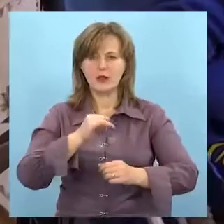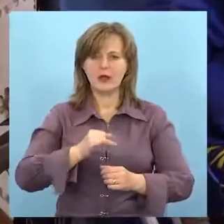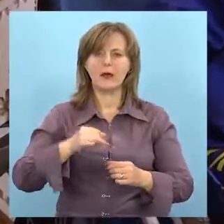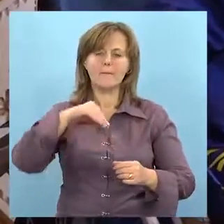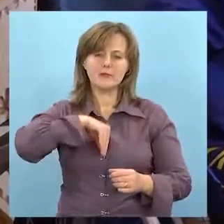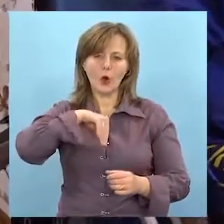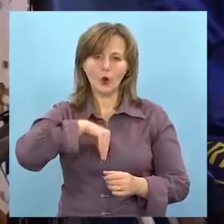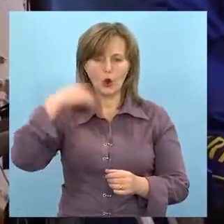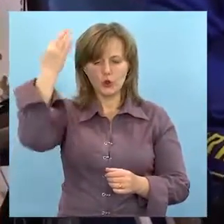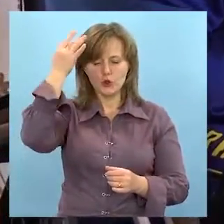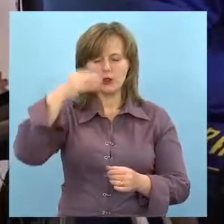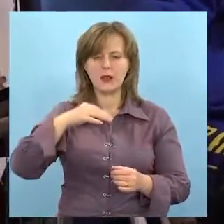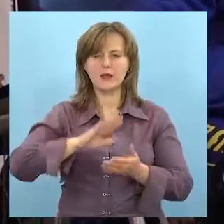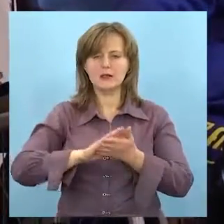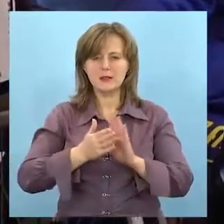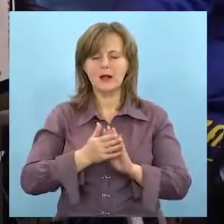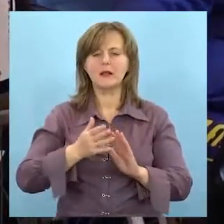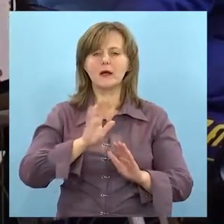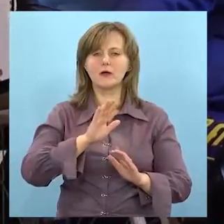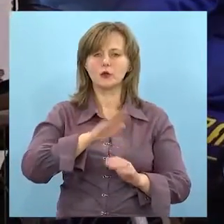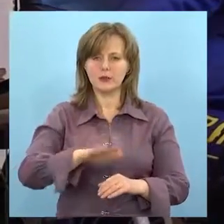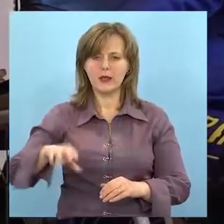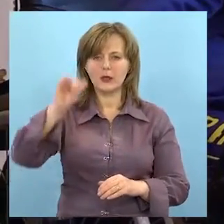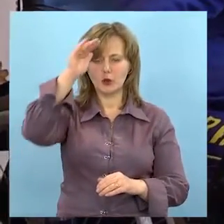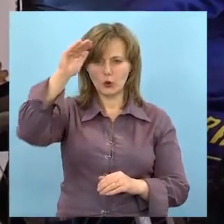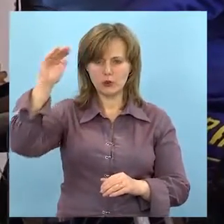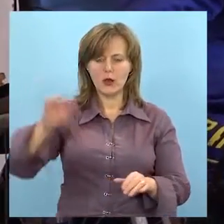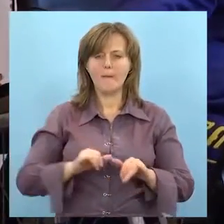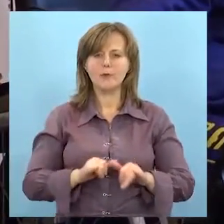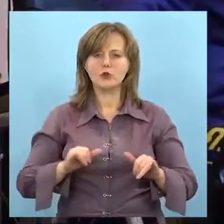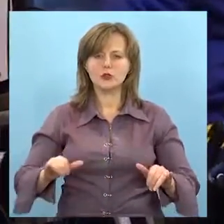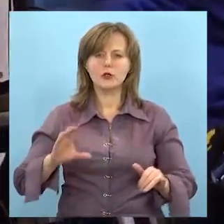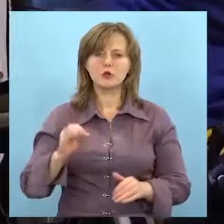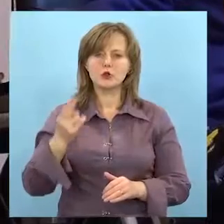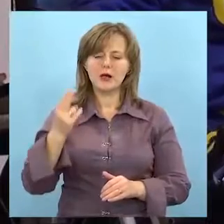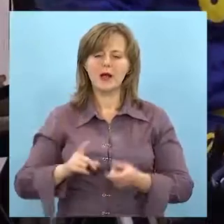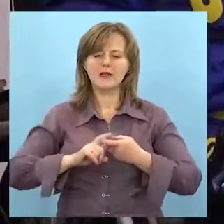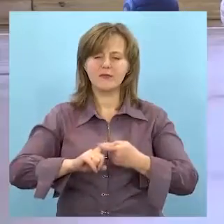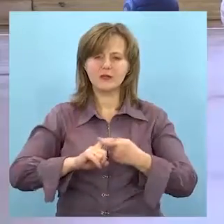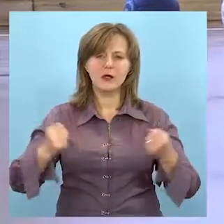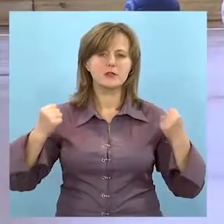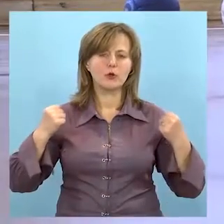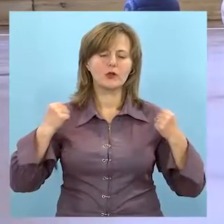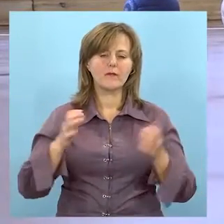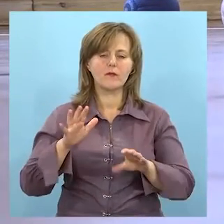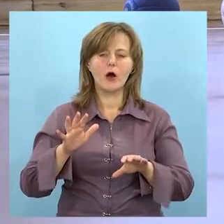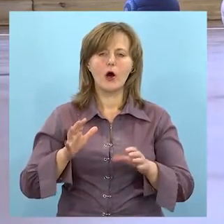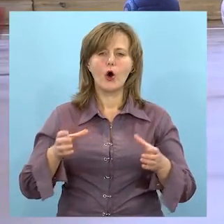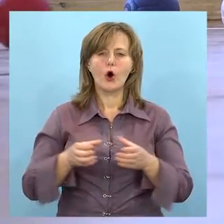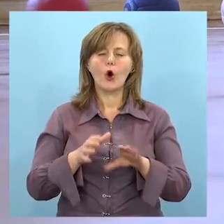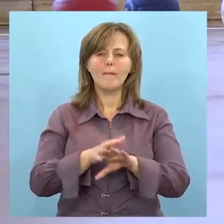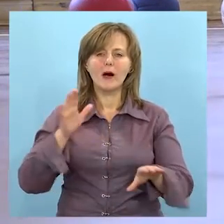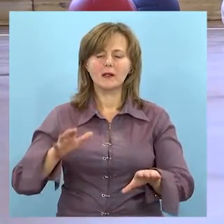психологічний стан дітей та дорослих. Поступово покращується адаптація у соціальне середовище. Поширюються соціальні зв'язки.